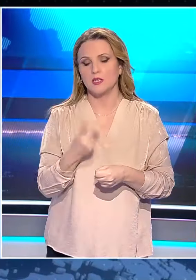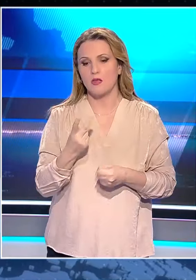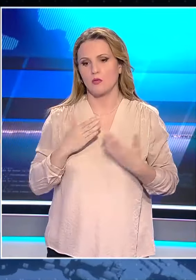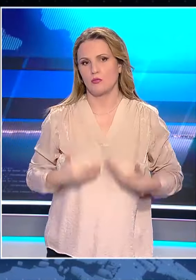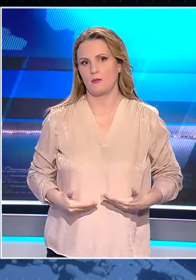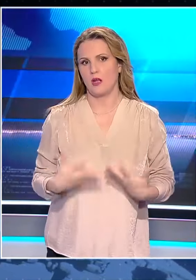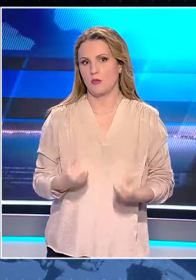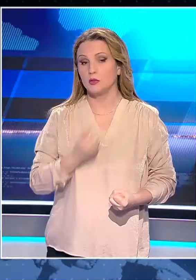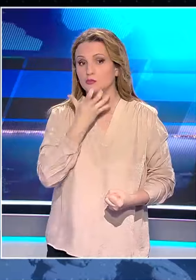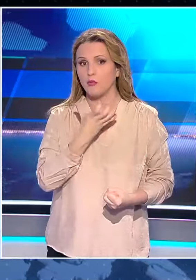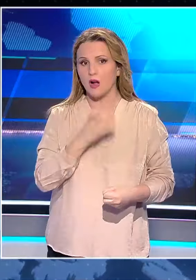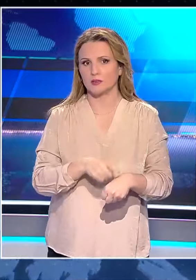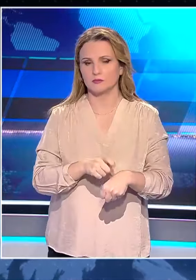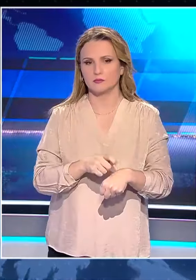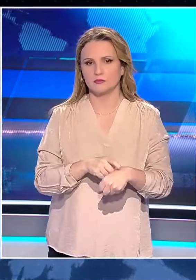Ωραία.